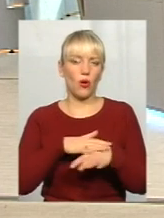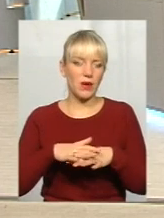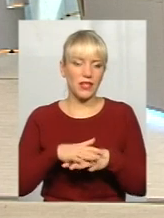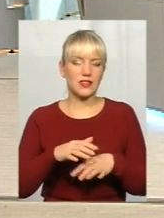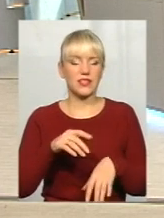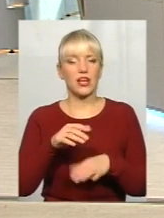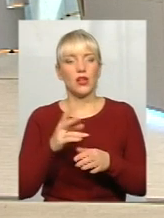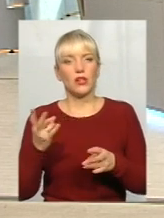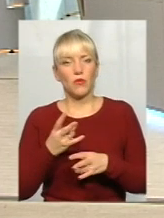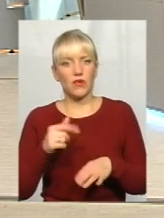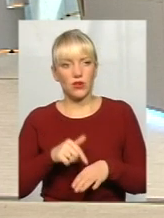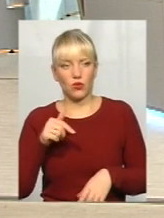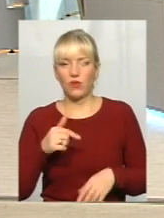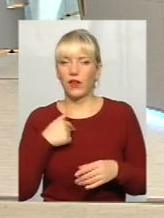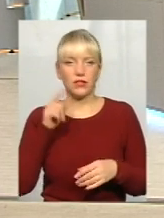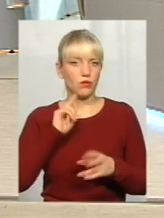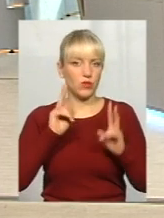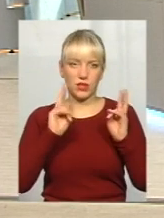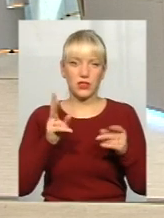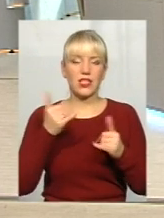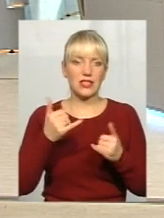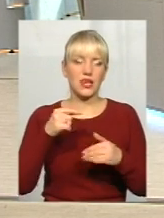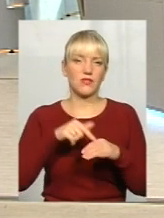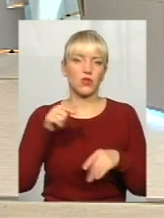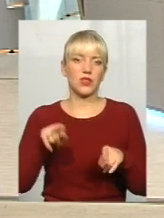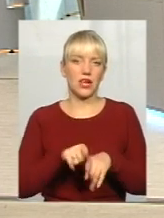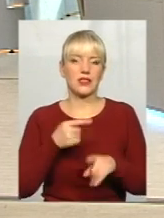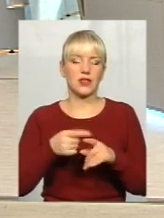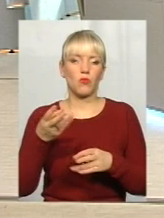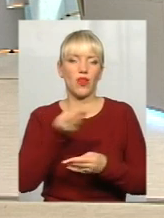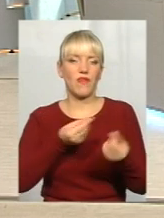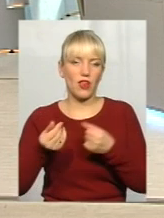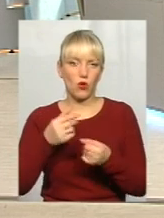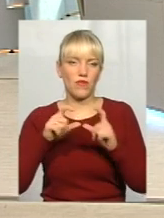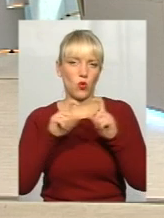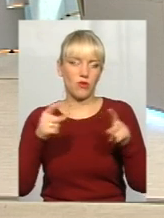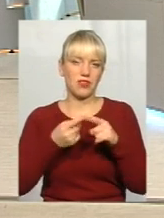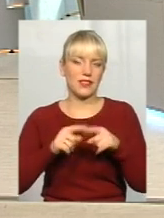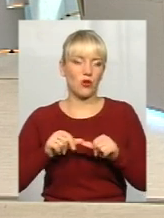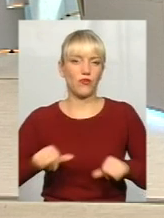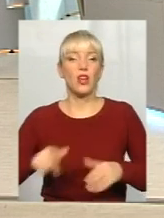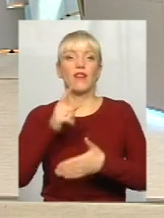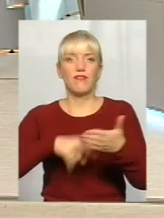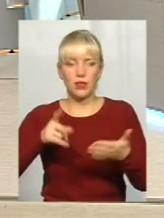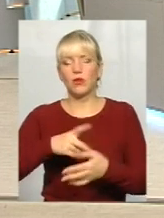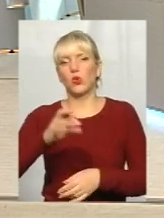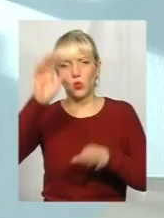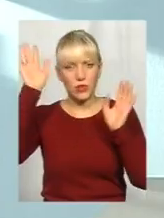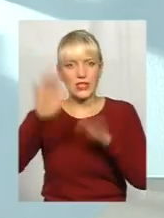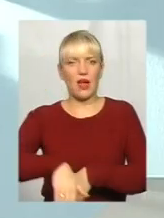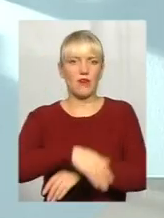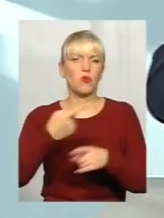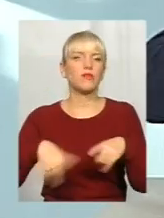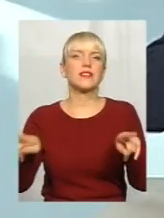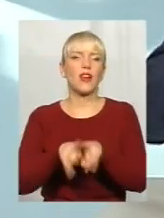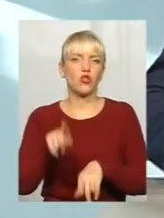реагувати. Поки не знаю. Зараз воно відреагувало таким чином. Це були фейкові органи ці комісії, тому відмінили, і слава Богу, бо все одно це був фейк.